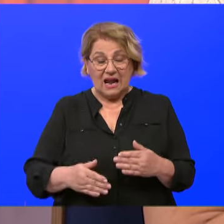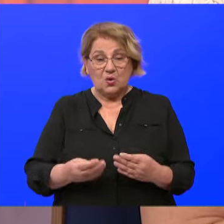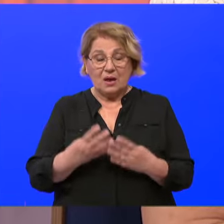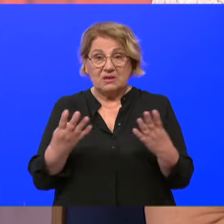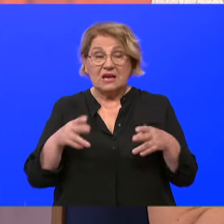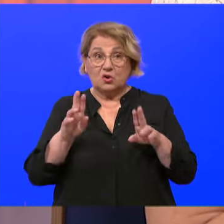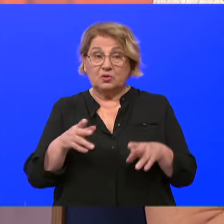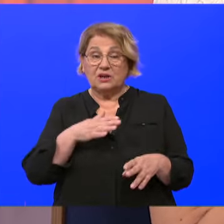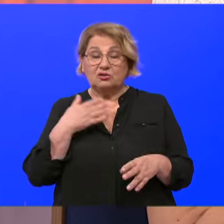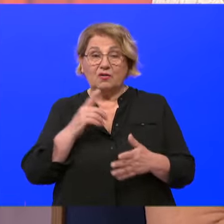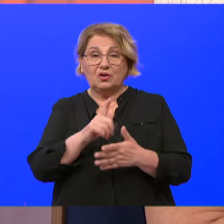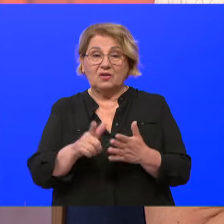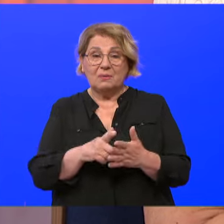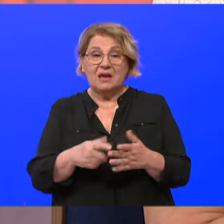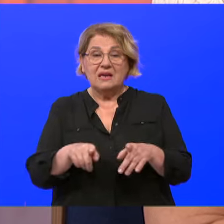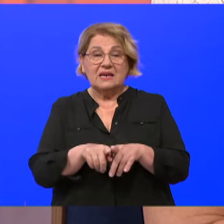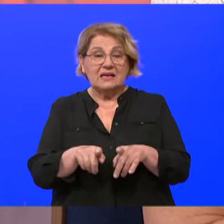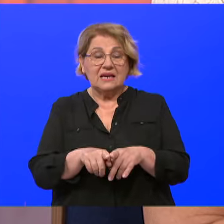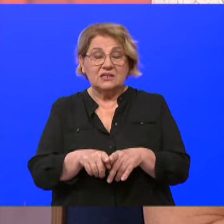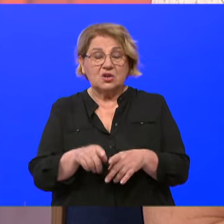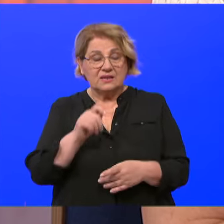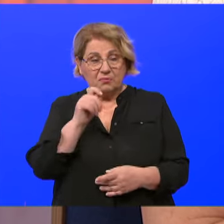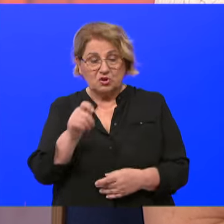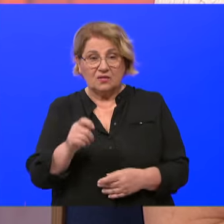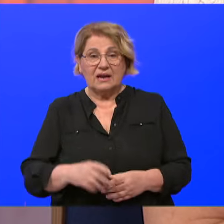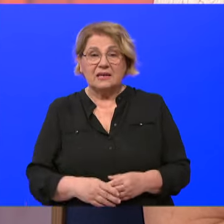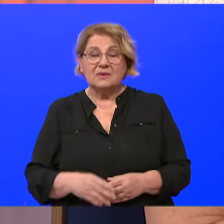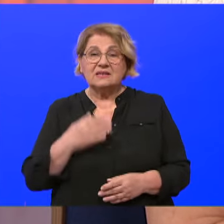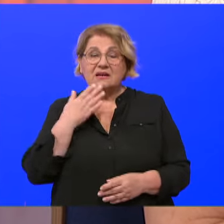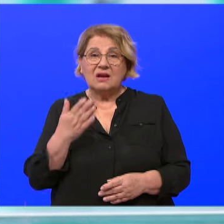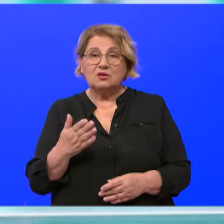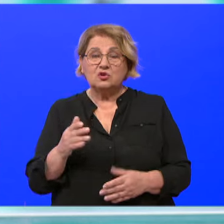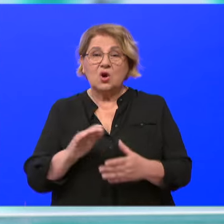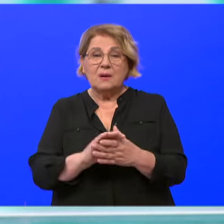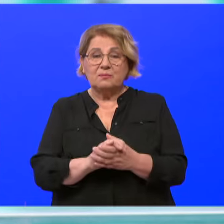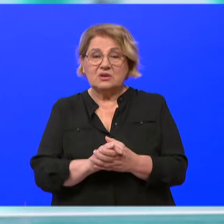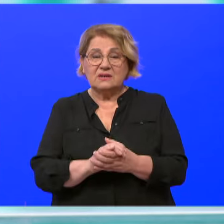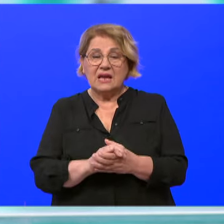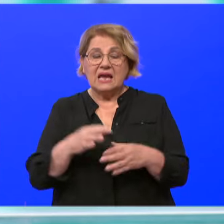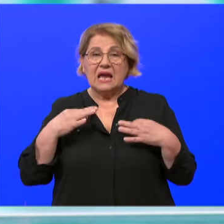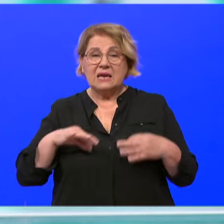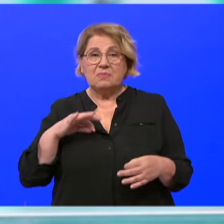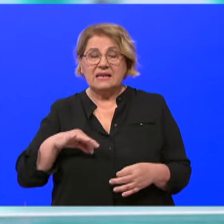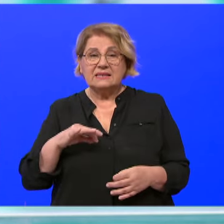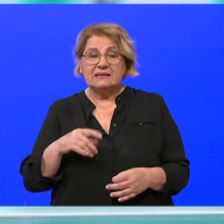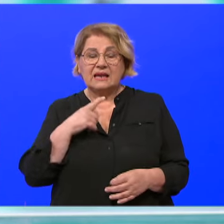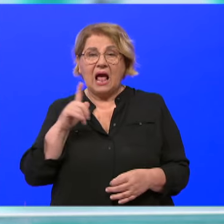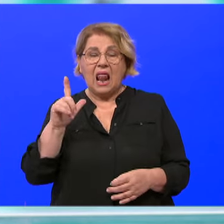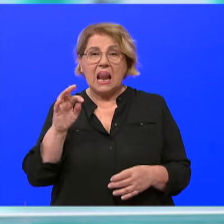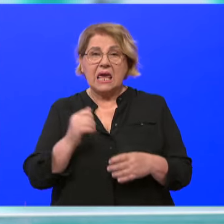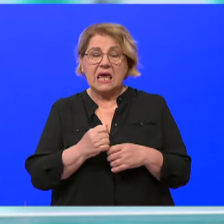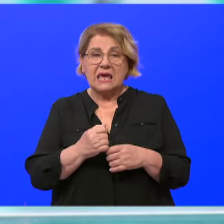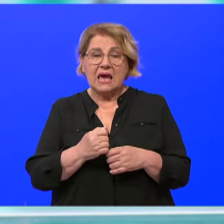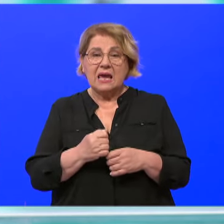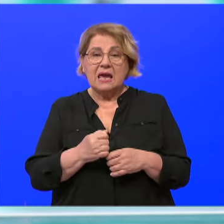ćemo imati vremena, jer također sa velikim poštovanjem i za hvalašću pozdravljam i predsjednika Lige protiv